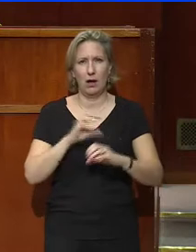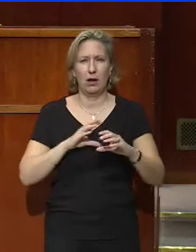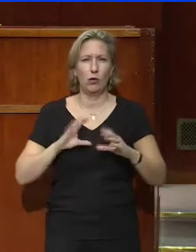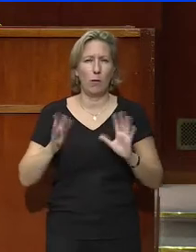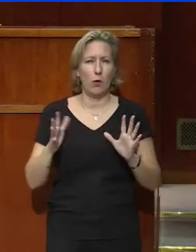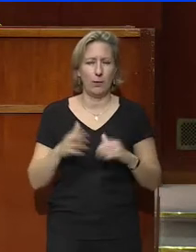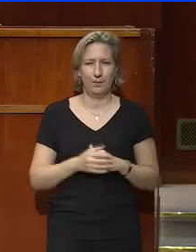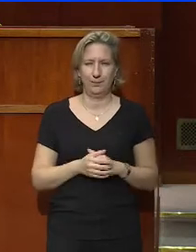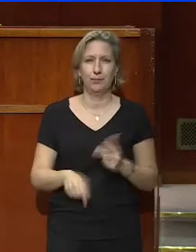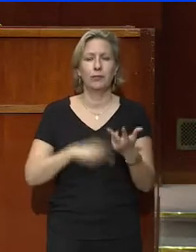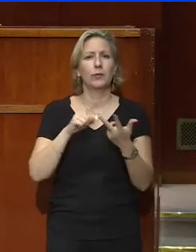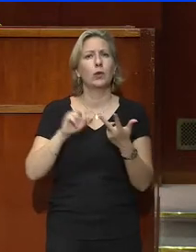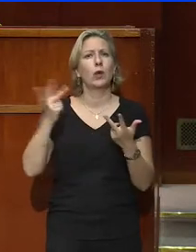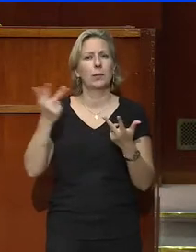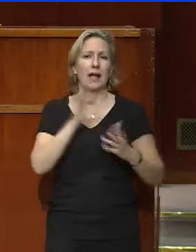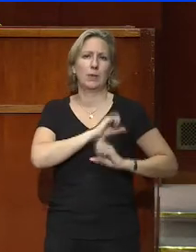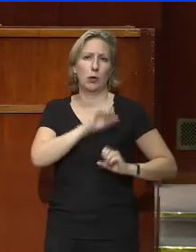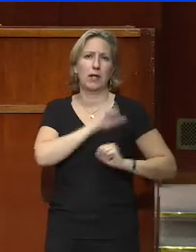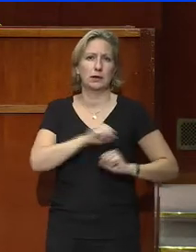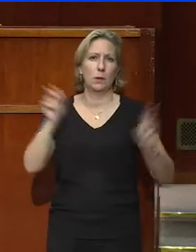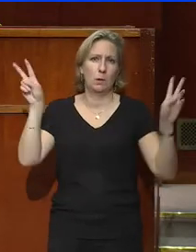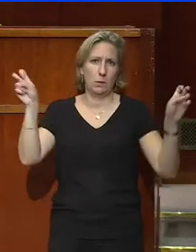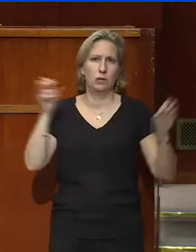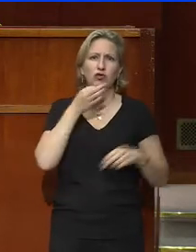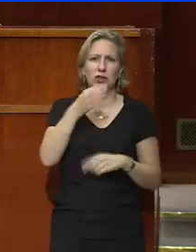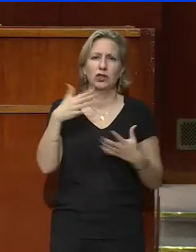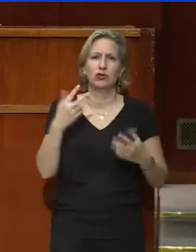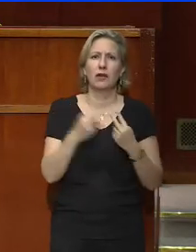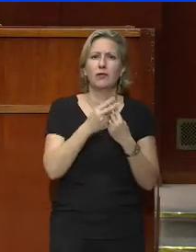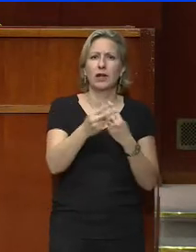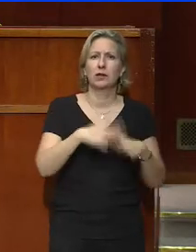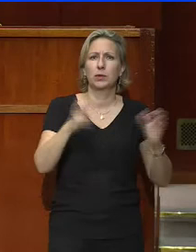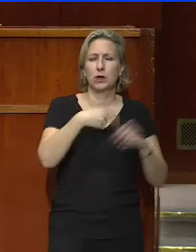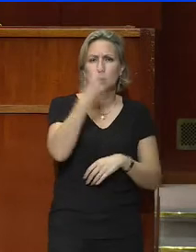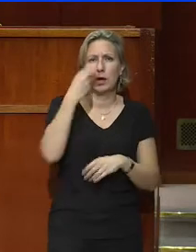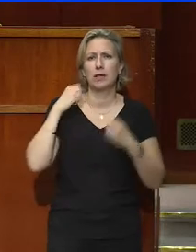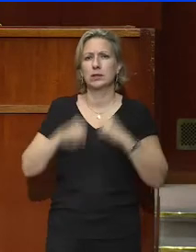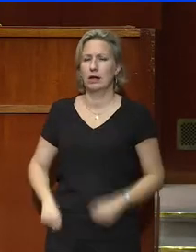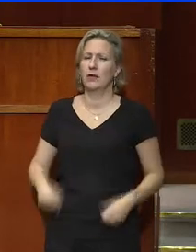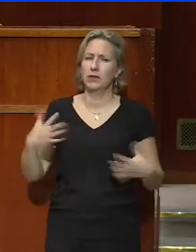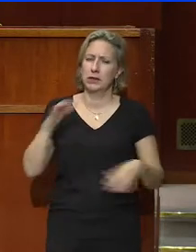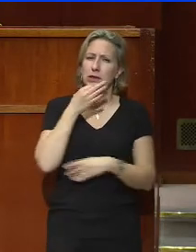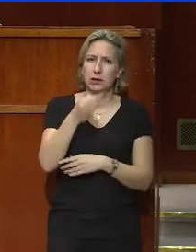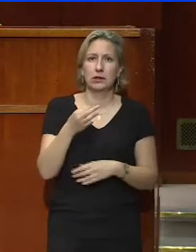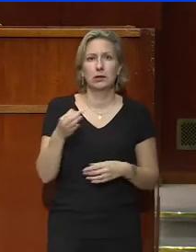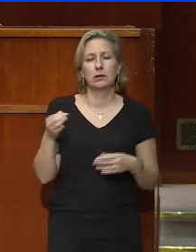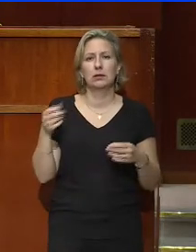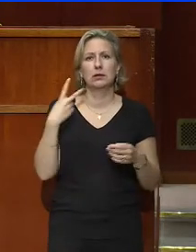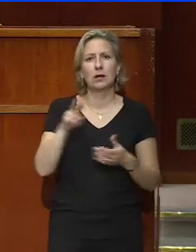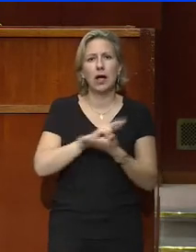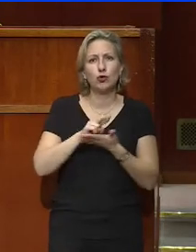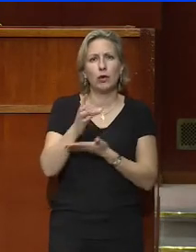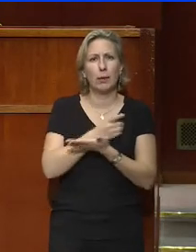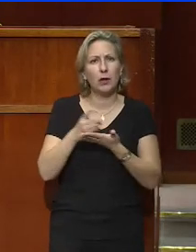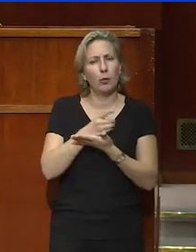Enfin, troisième point, l'expérimentation. Je l'ai dit devant les députés et les sénateurs, les collectivités locales doivent être libres, libres